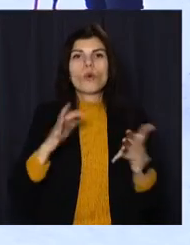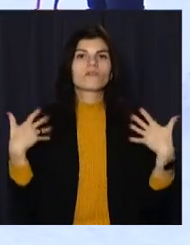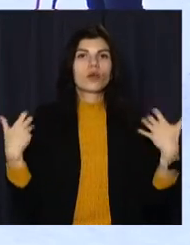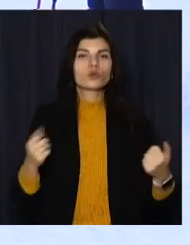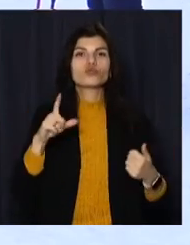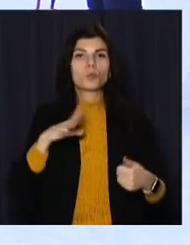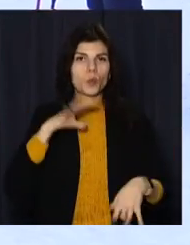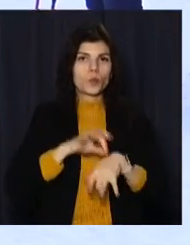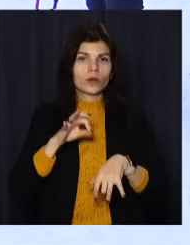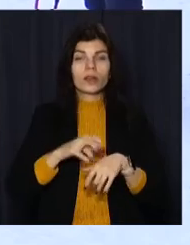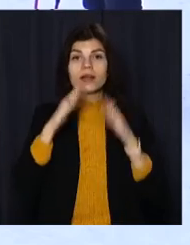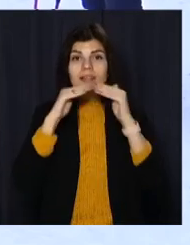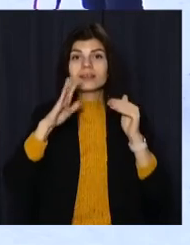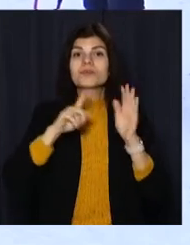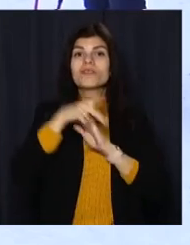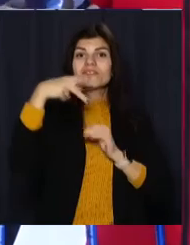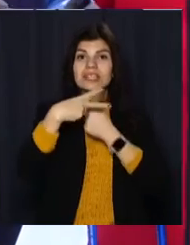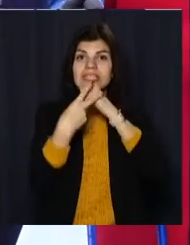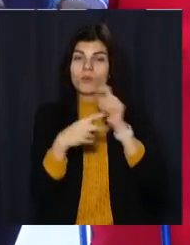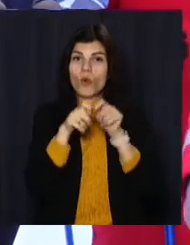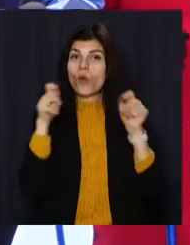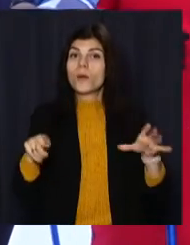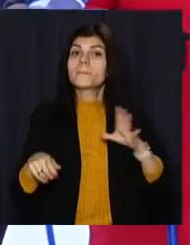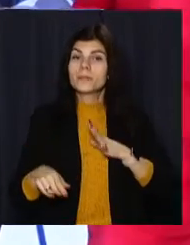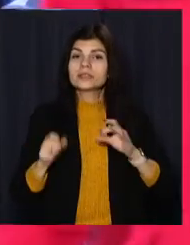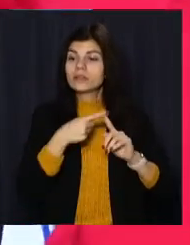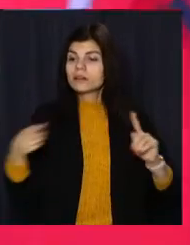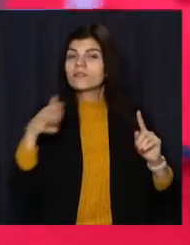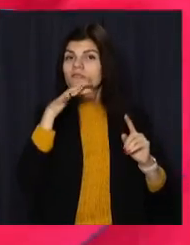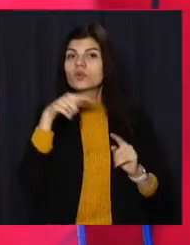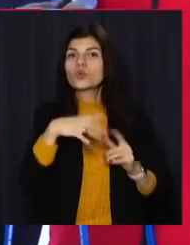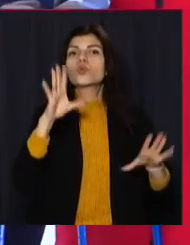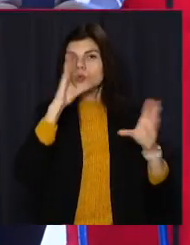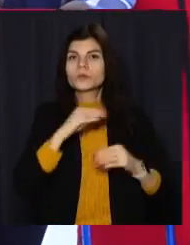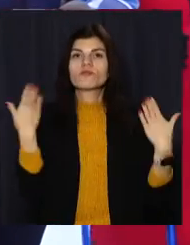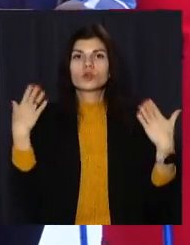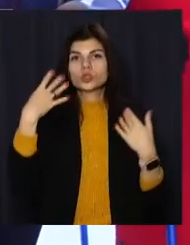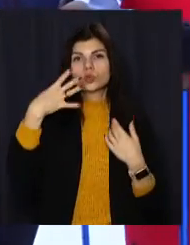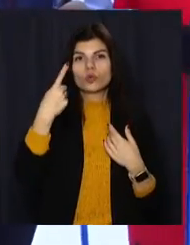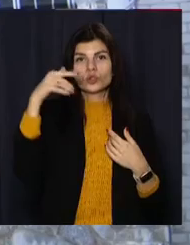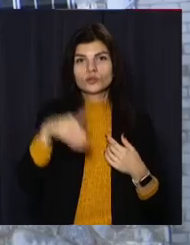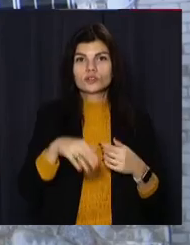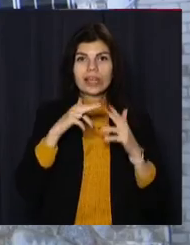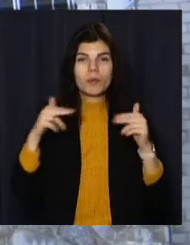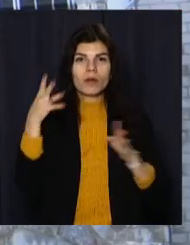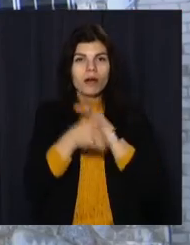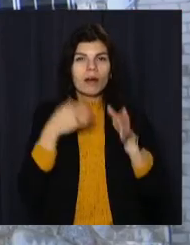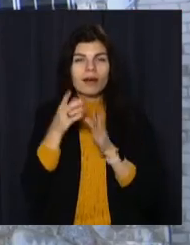«Золотий вік» працює з 2017 року. За цей час тут встигла відпочити 41 тисяча дніпрян.